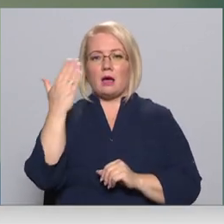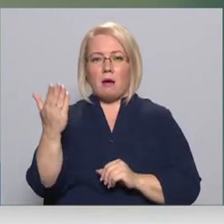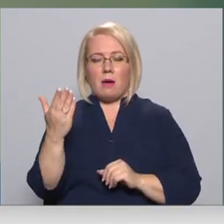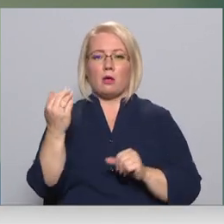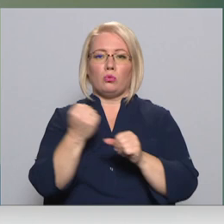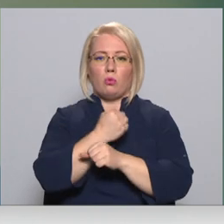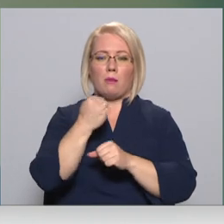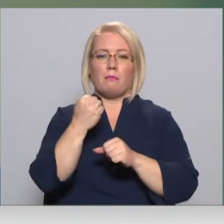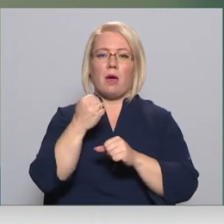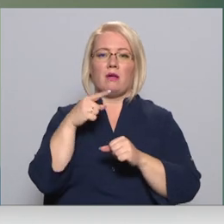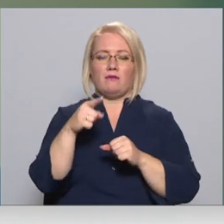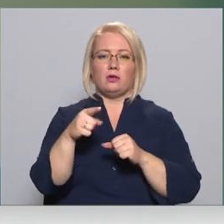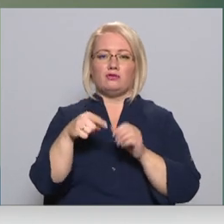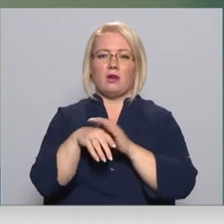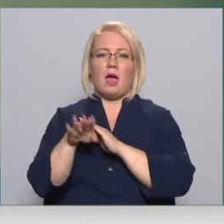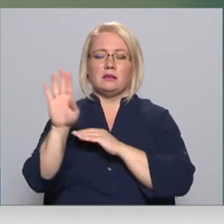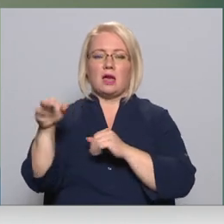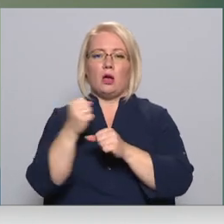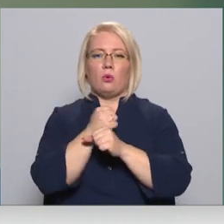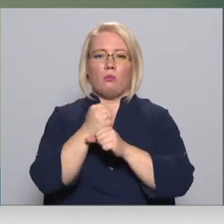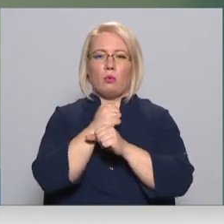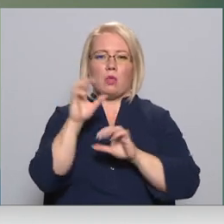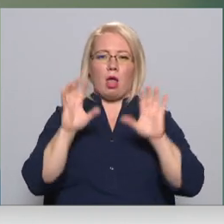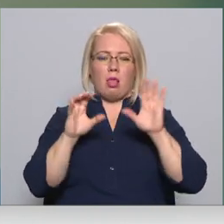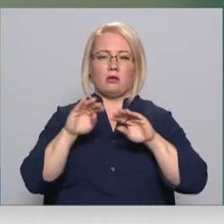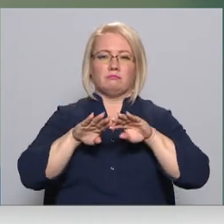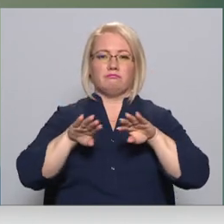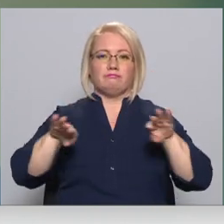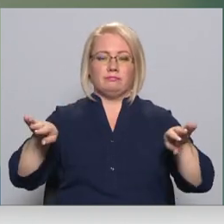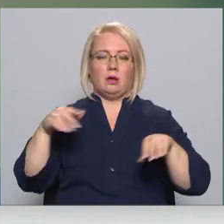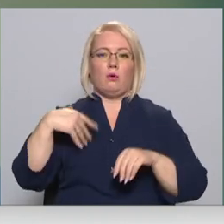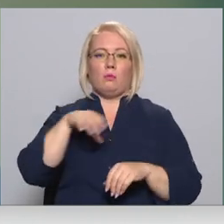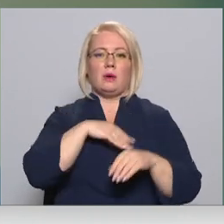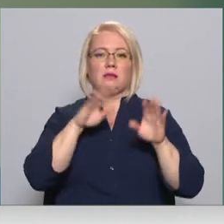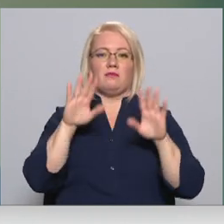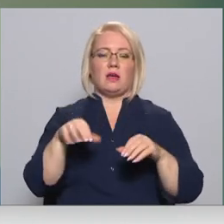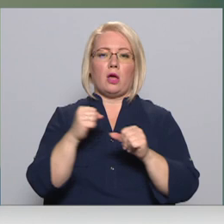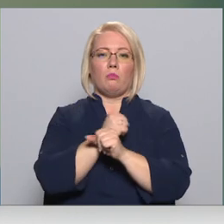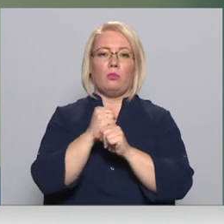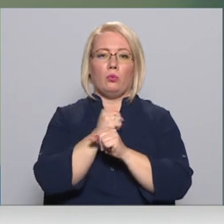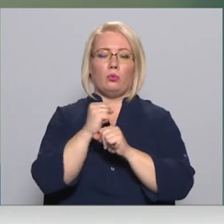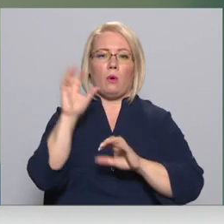bet tomēr viņš aizvirzījās proļām no tā brūnā lāča, un tad mēs varējām brūnu